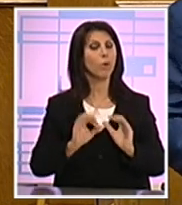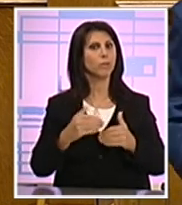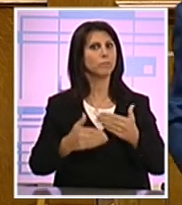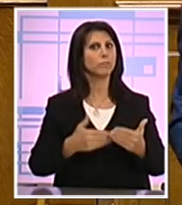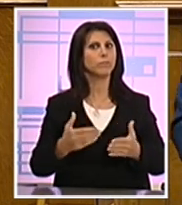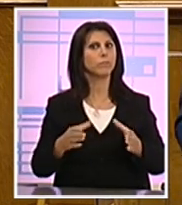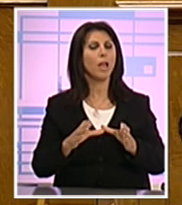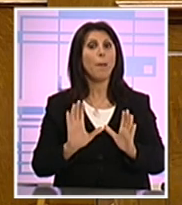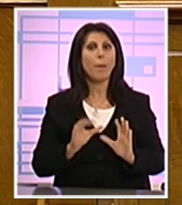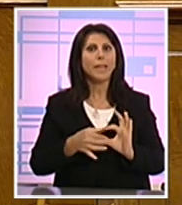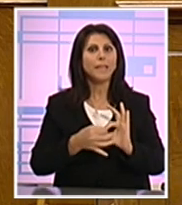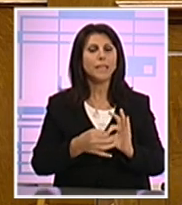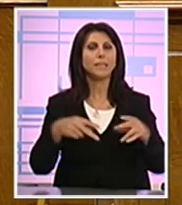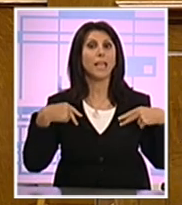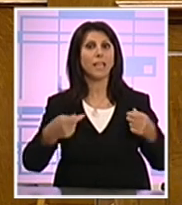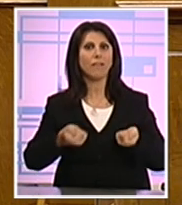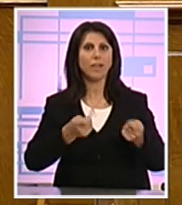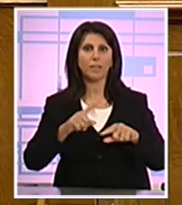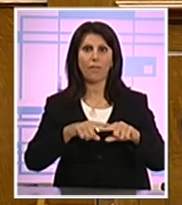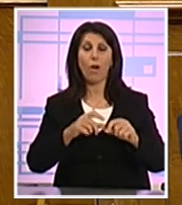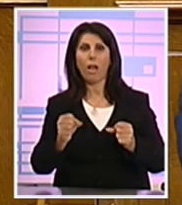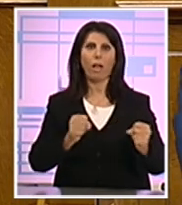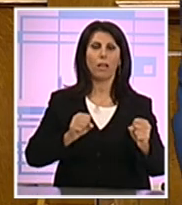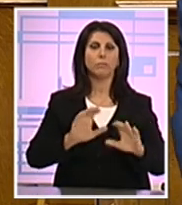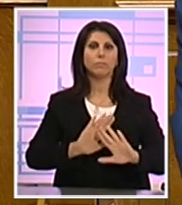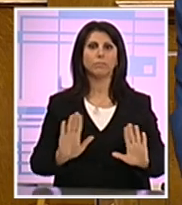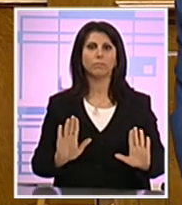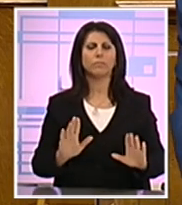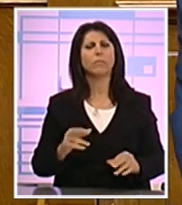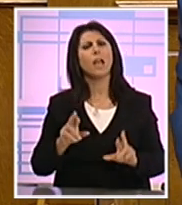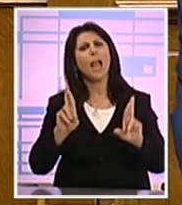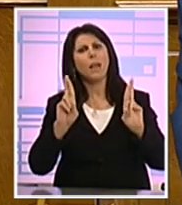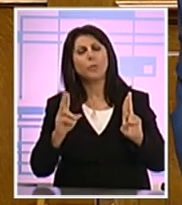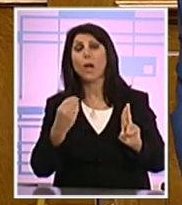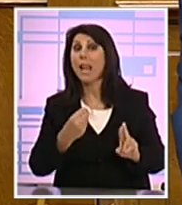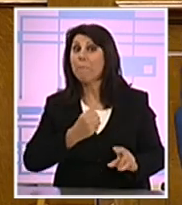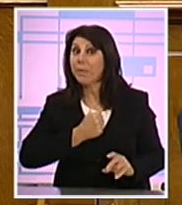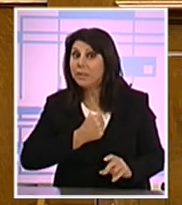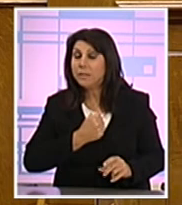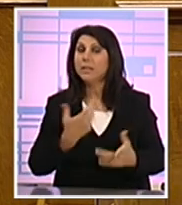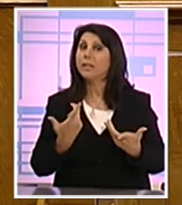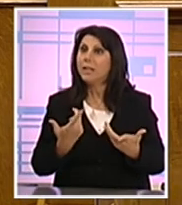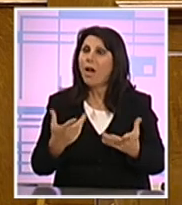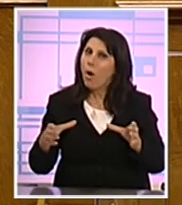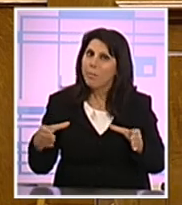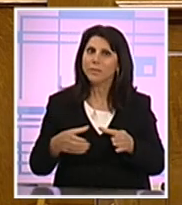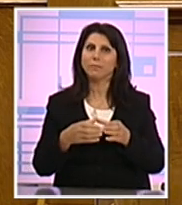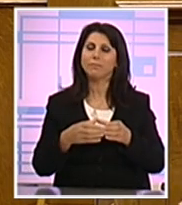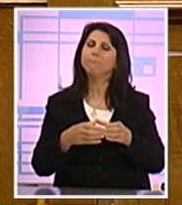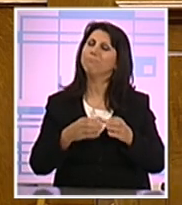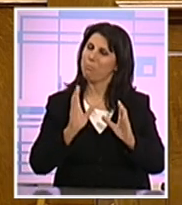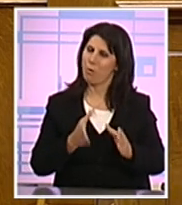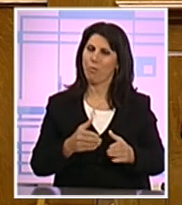η χώρα χωρίς τριγμούς. Και ελπίζω ότι με την καλή πίστη και την συμμετοχή όλων μας αυτό θα το πετύχουμε το συντομότερο δυνατό